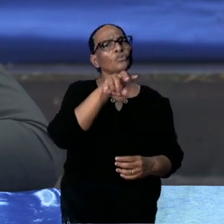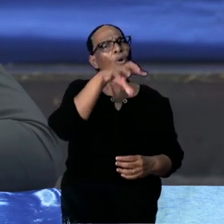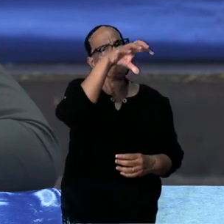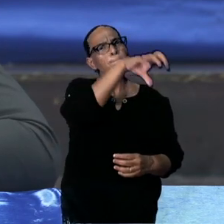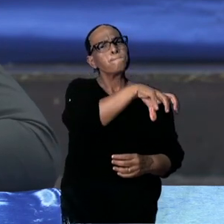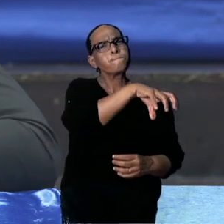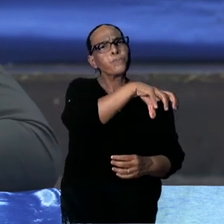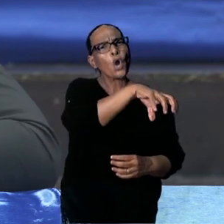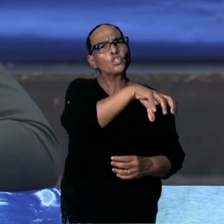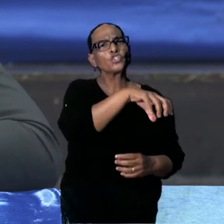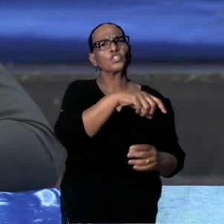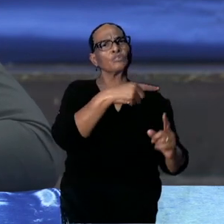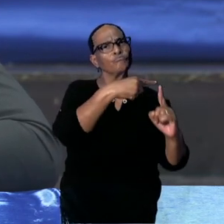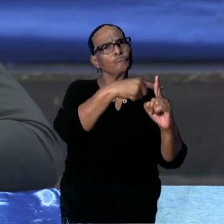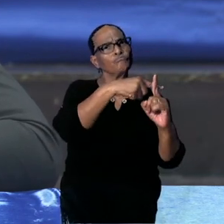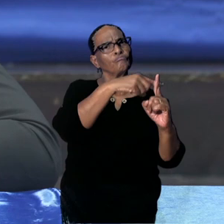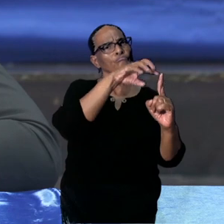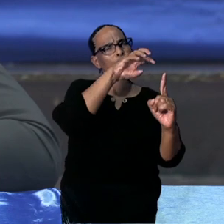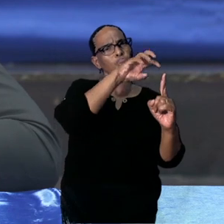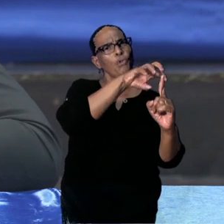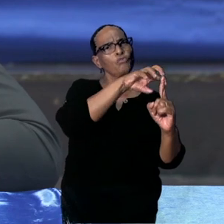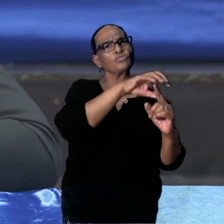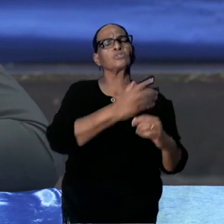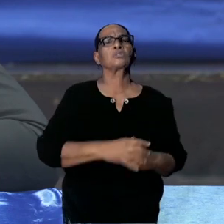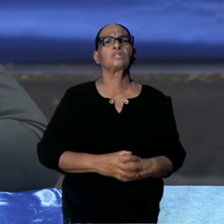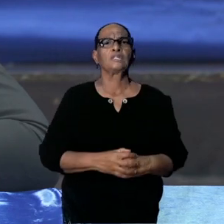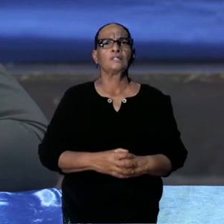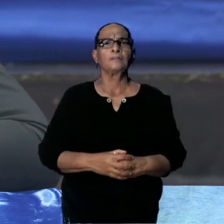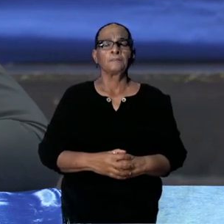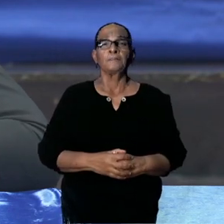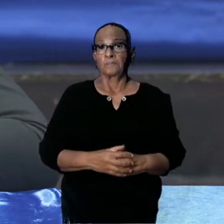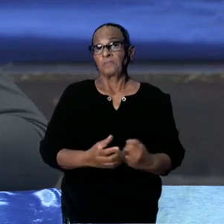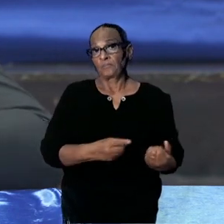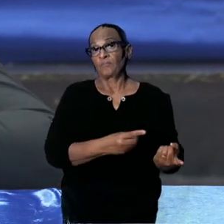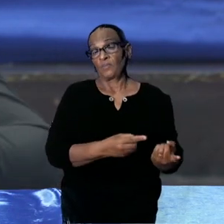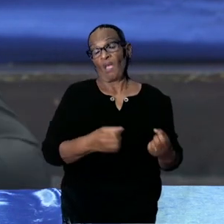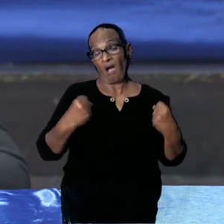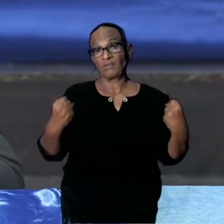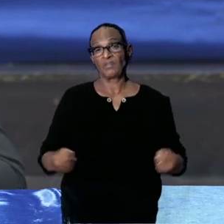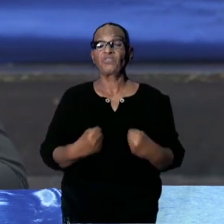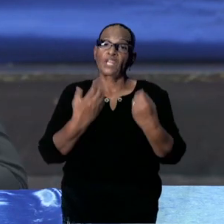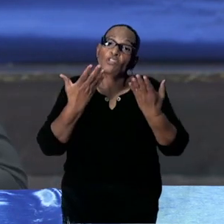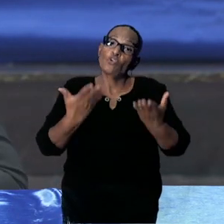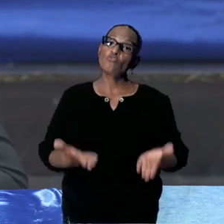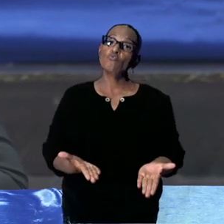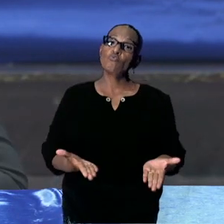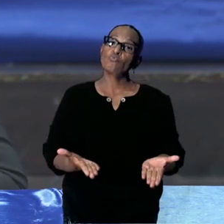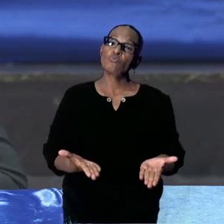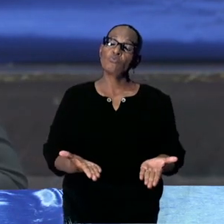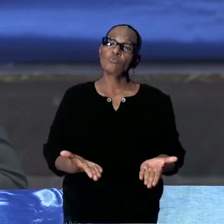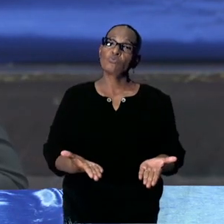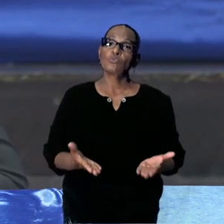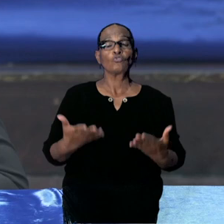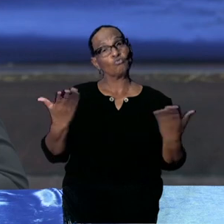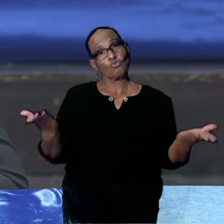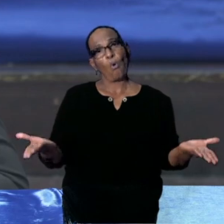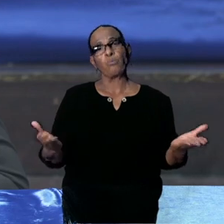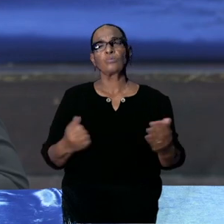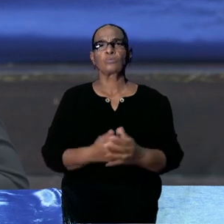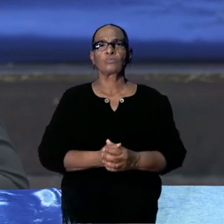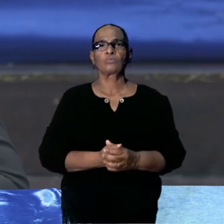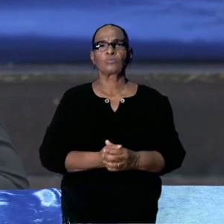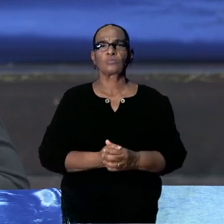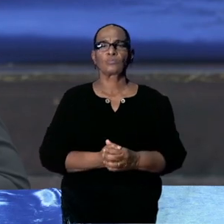waarschijnlijk bij de kruising daar, waar er een viersprong is. Dat zijn de activiteiten die we in dit verband daarop